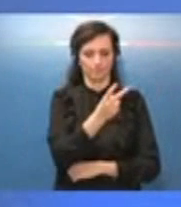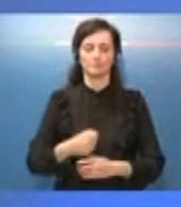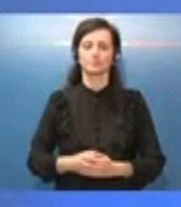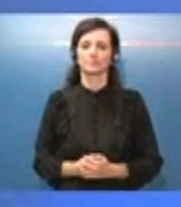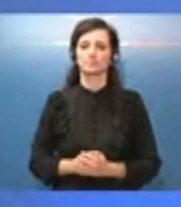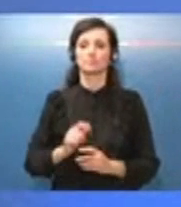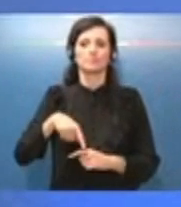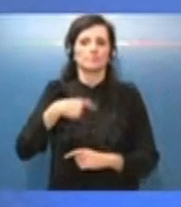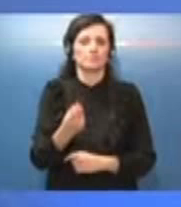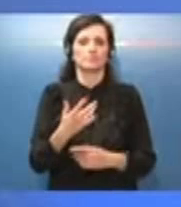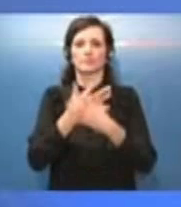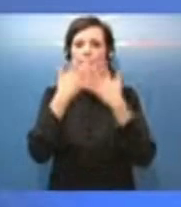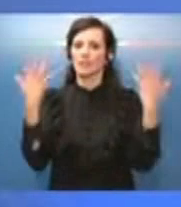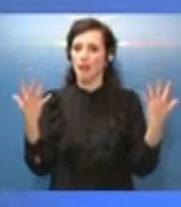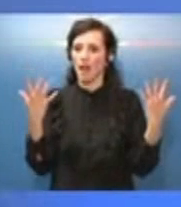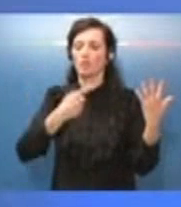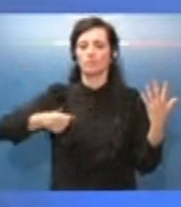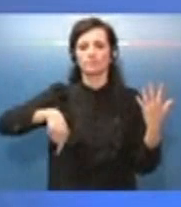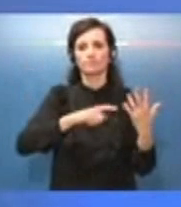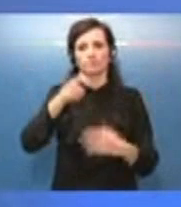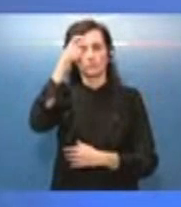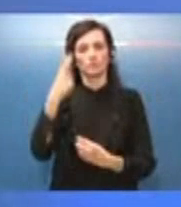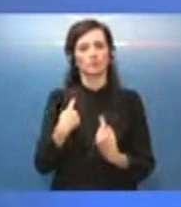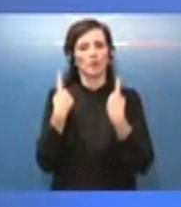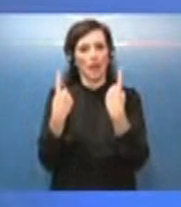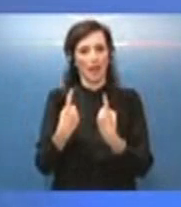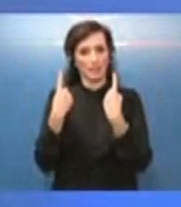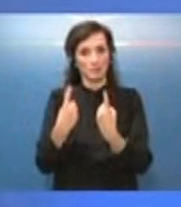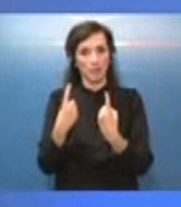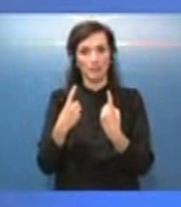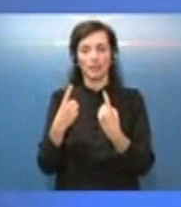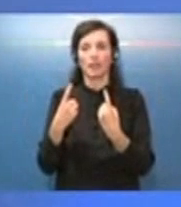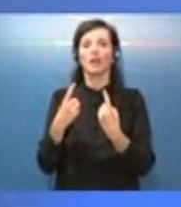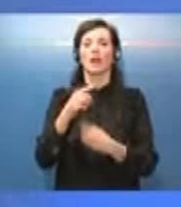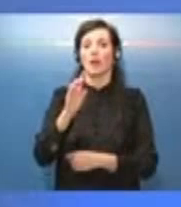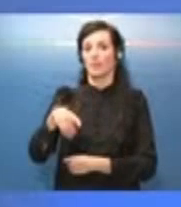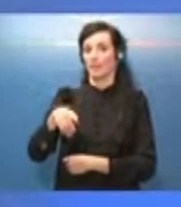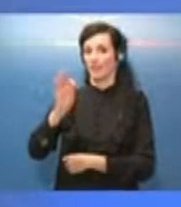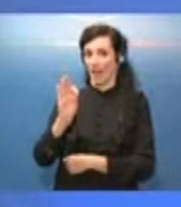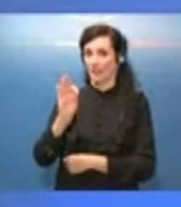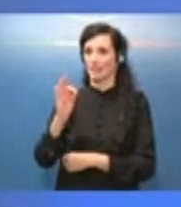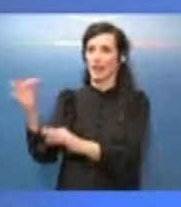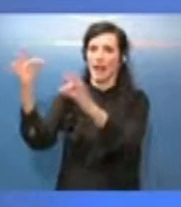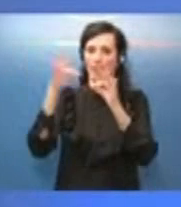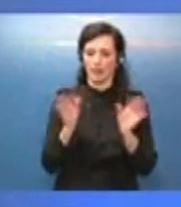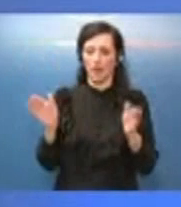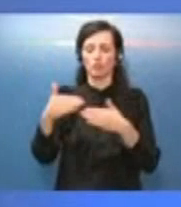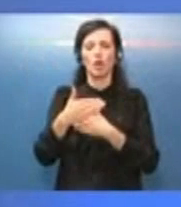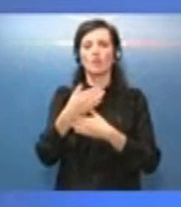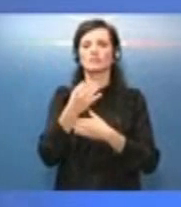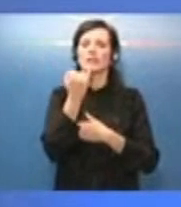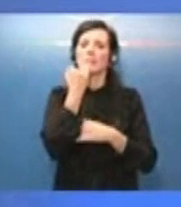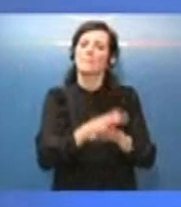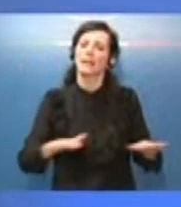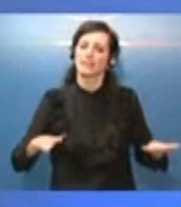noi dobbiamo aspettare l'arrivo e la consegna da parte di Pfizer di queste dosi pediatriche, perché le dosi che vengono